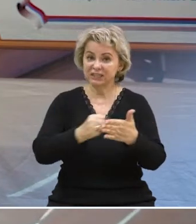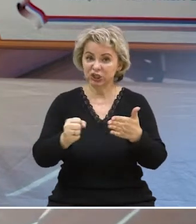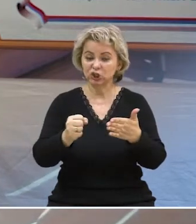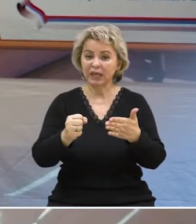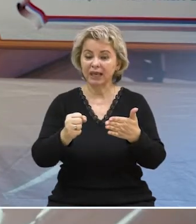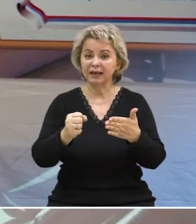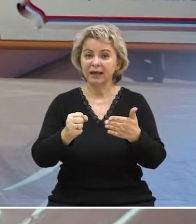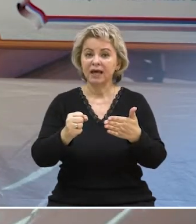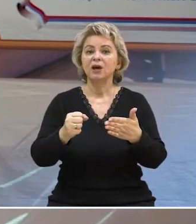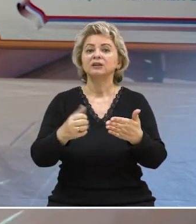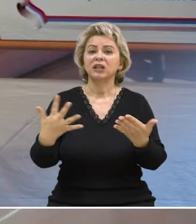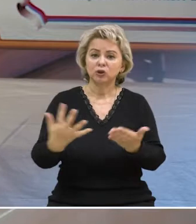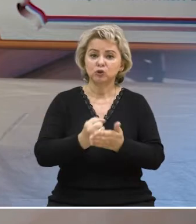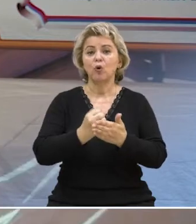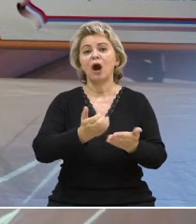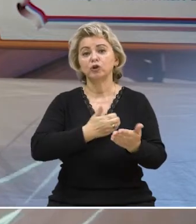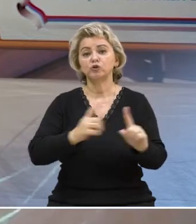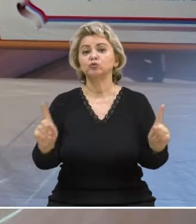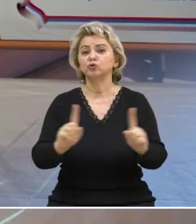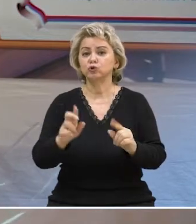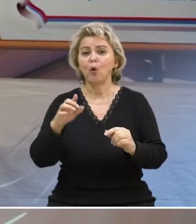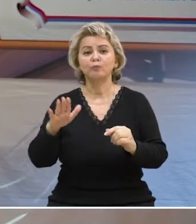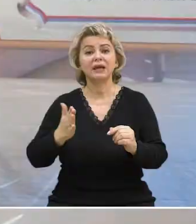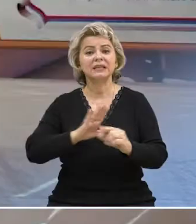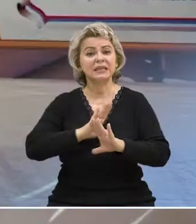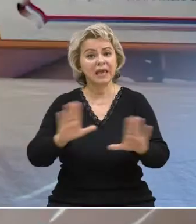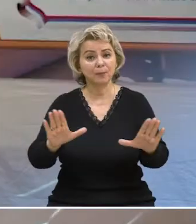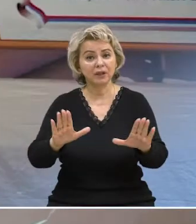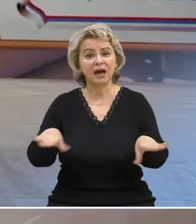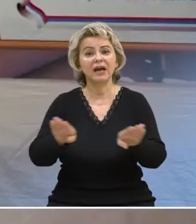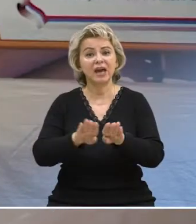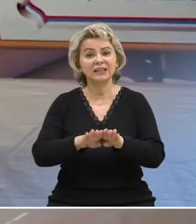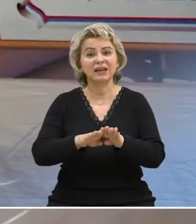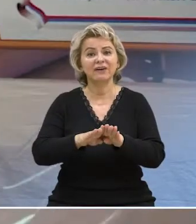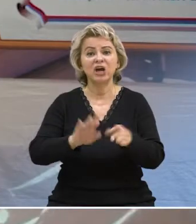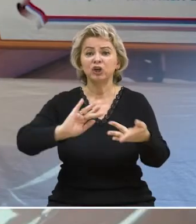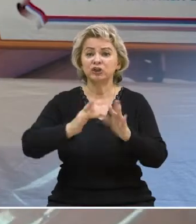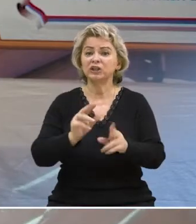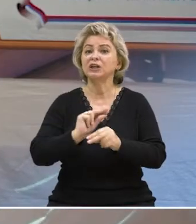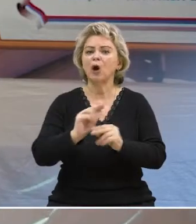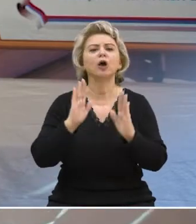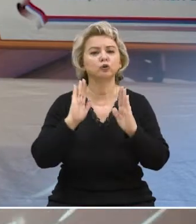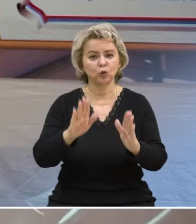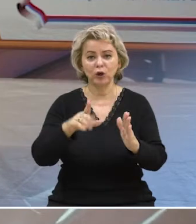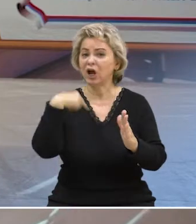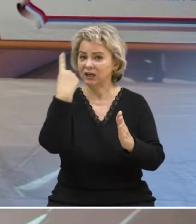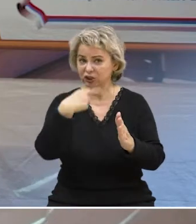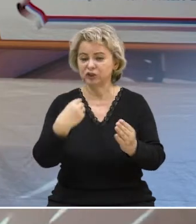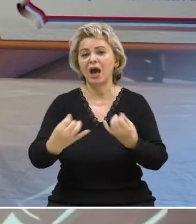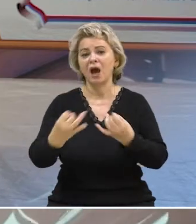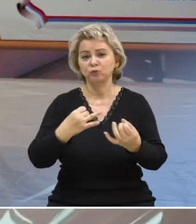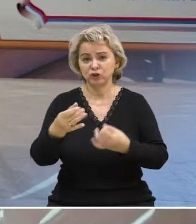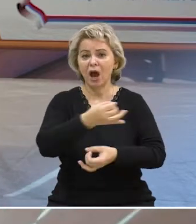достижения добьемся. Хочу, чтобы не было у нас вот этого дистанционного обучения, а только вот